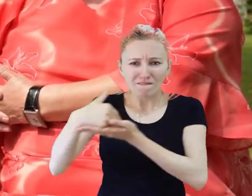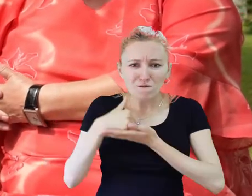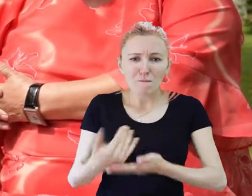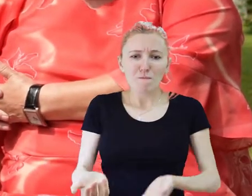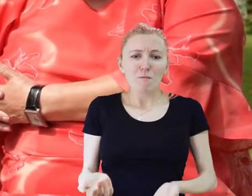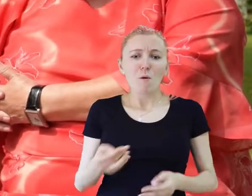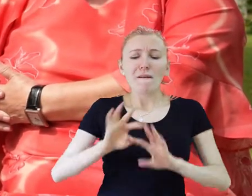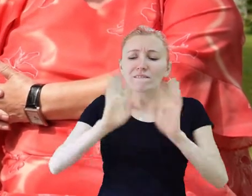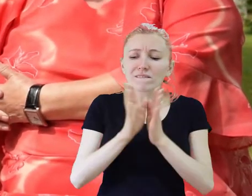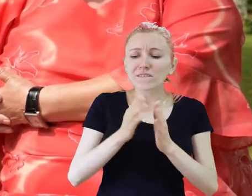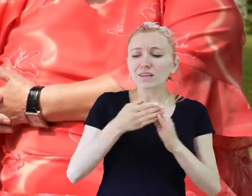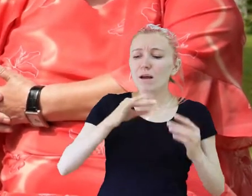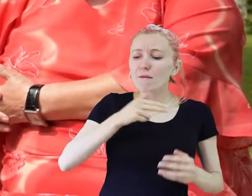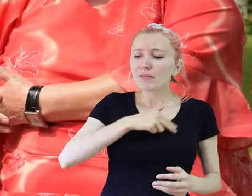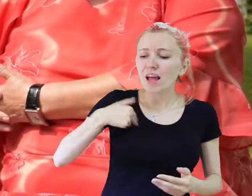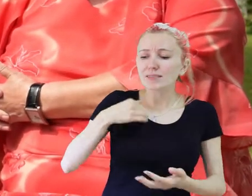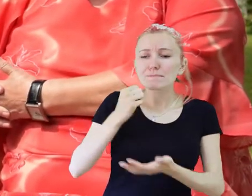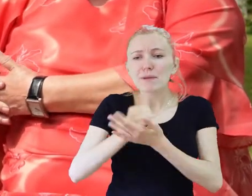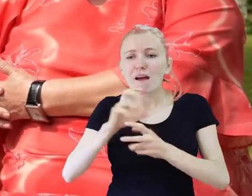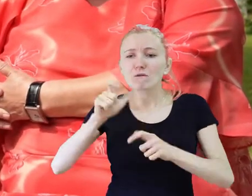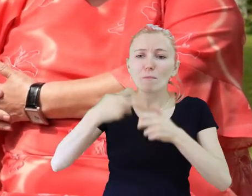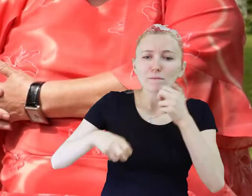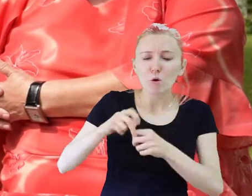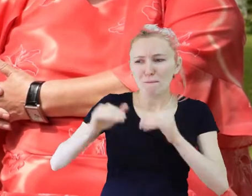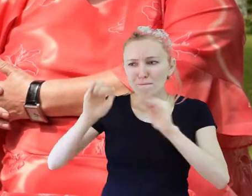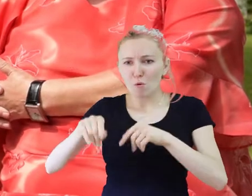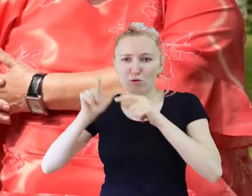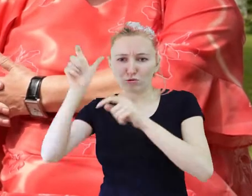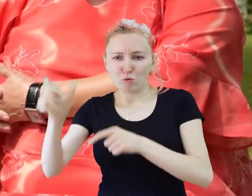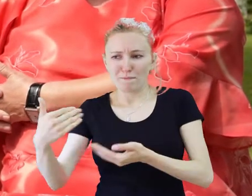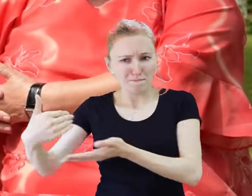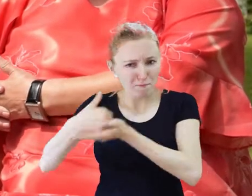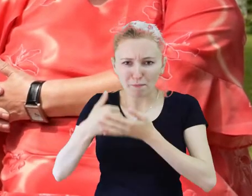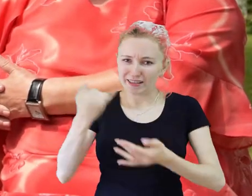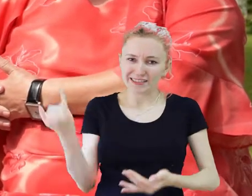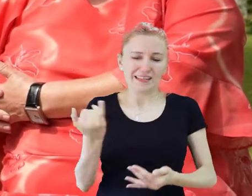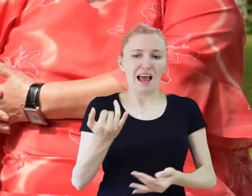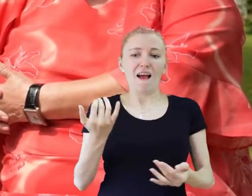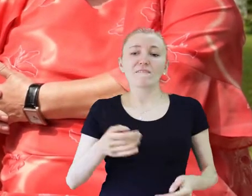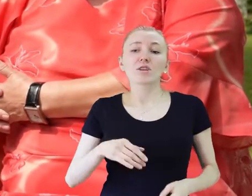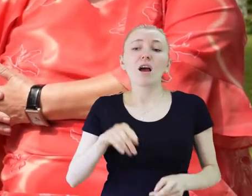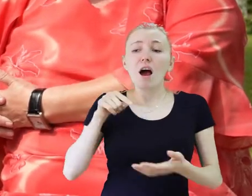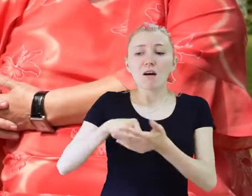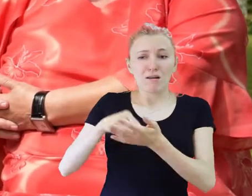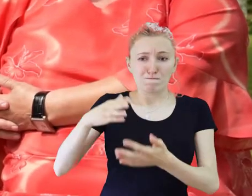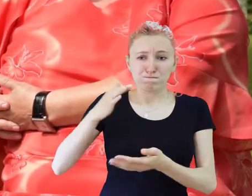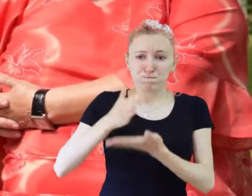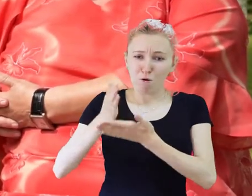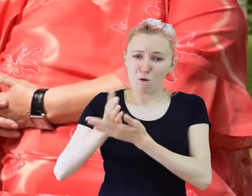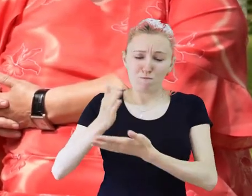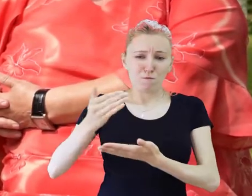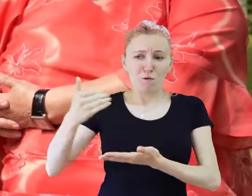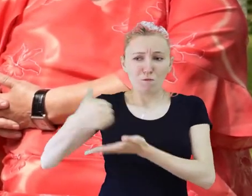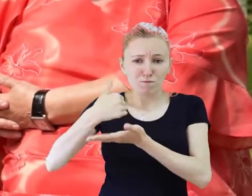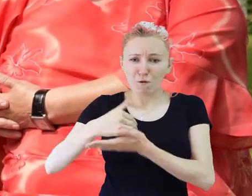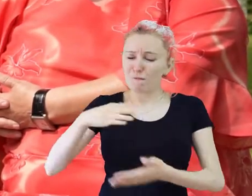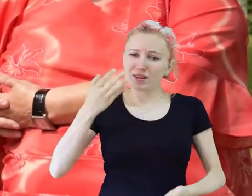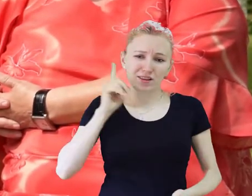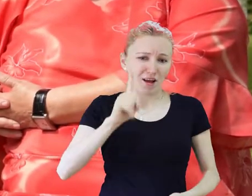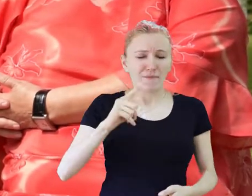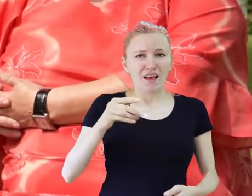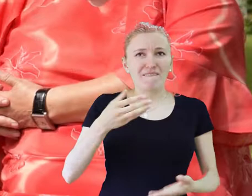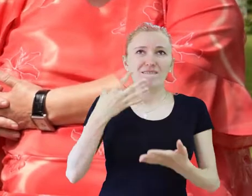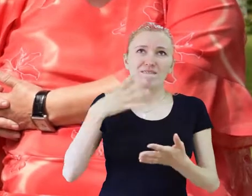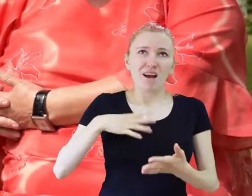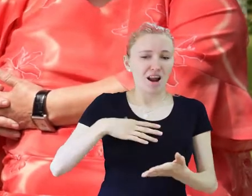Mogłyśmy się zwrócić do niej ze wszystkich. Z każdym problemem. Zawsze pomogła. Zawsze Asadka wiedziała. Także ta